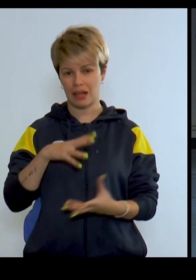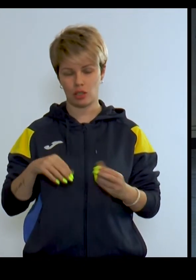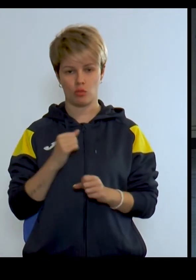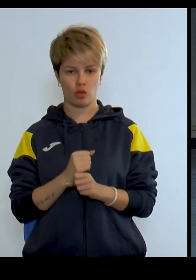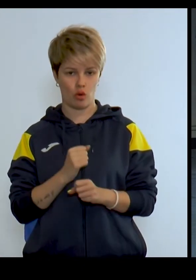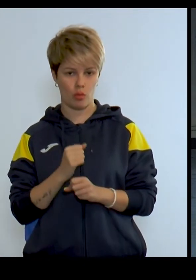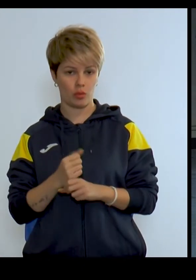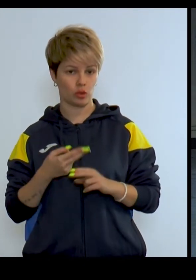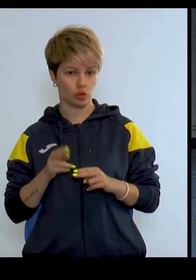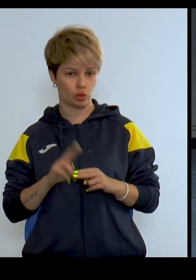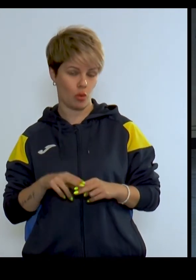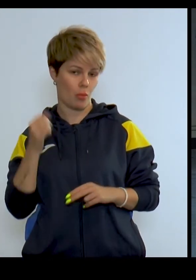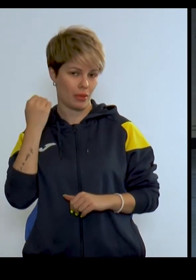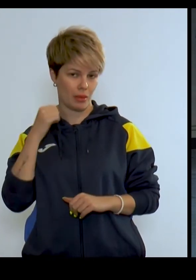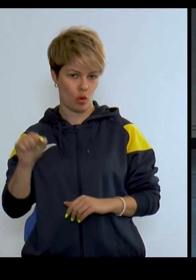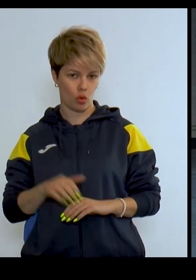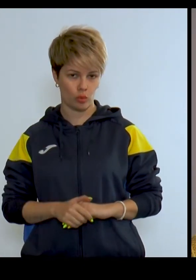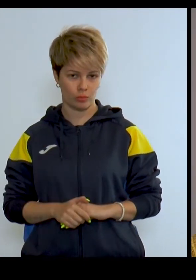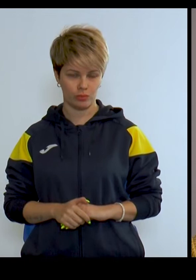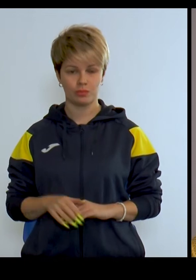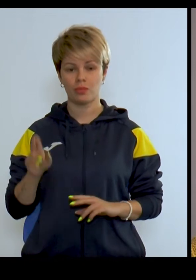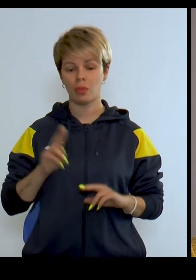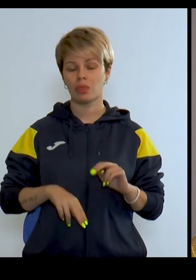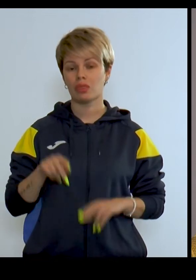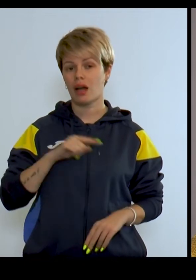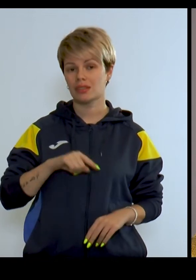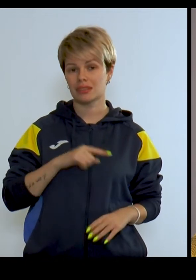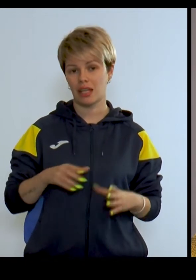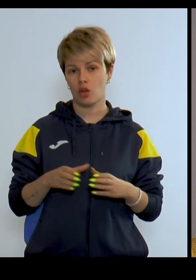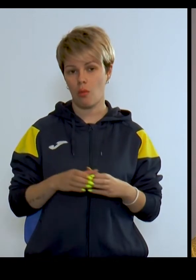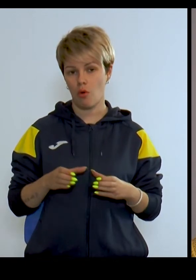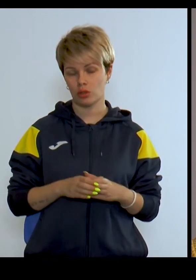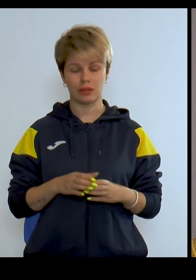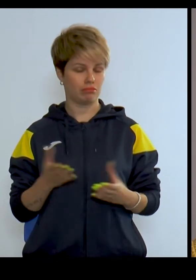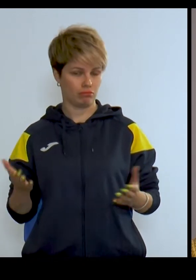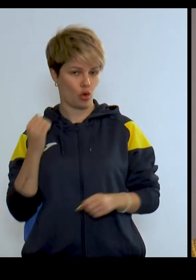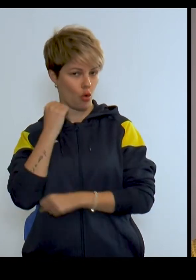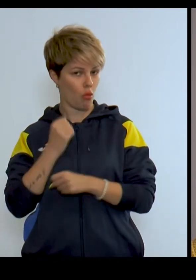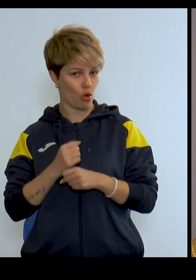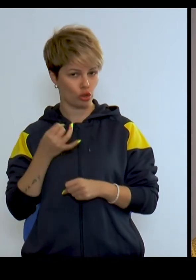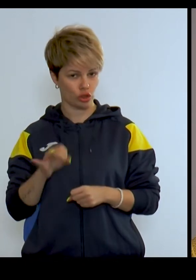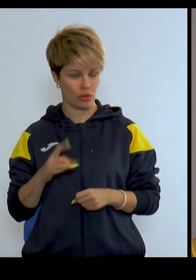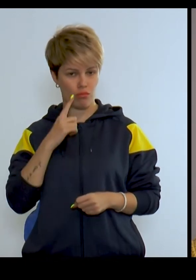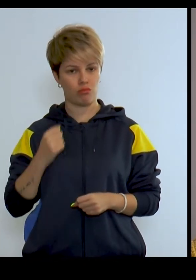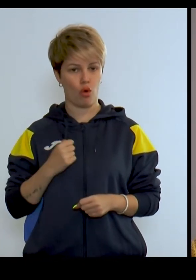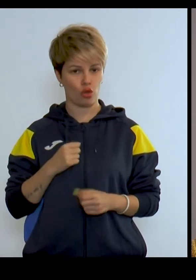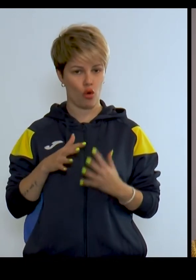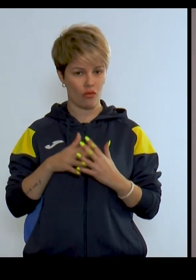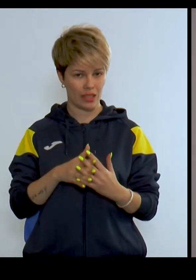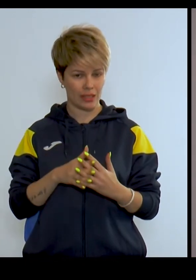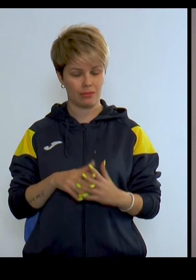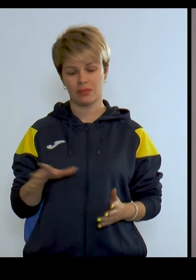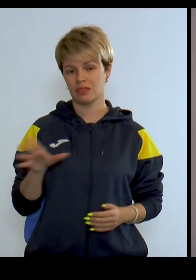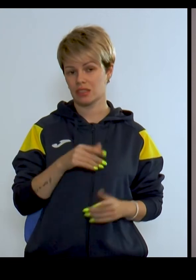разом робимо цю перемогу. У нас три команди робочі, бойові.